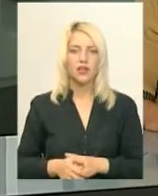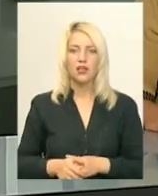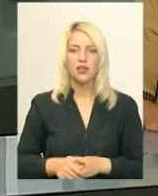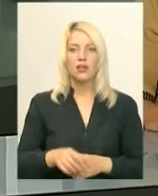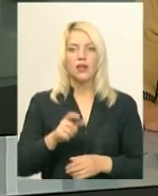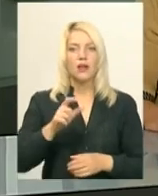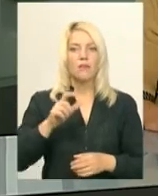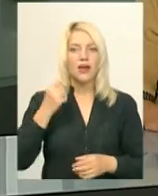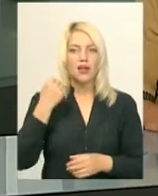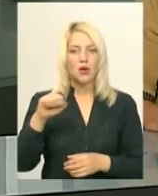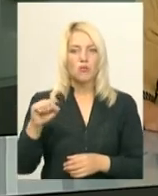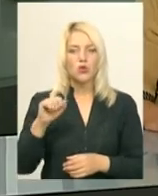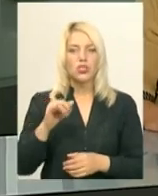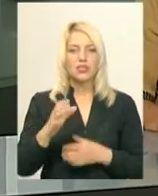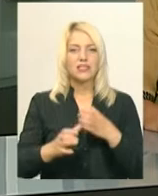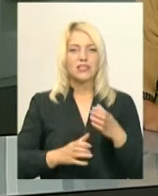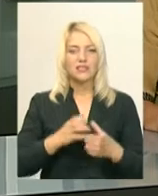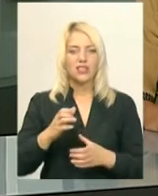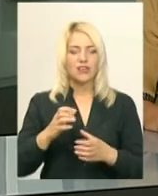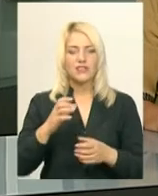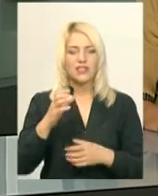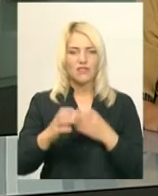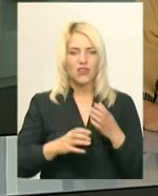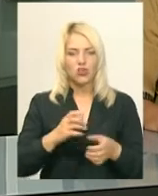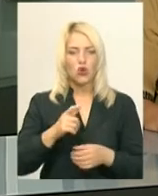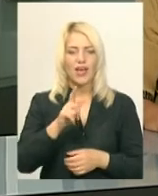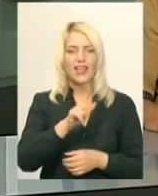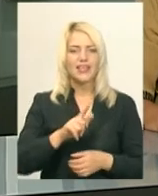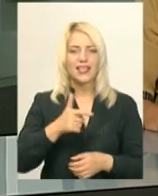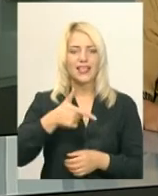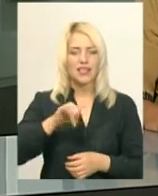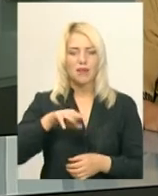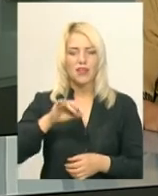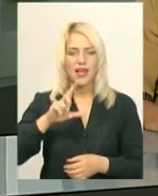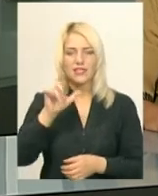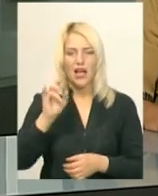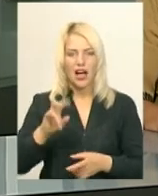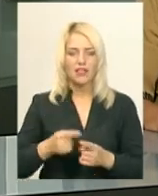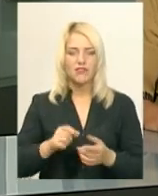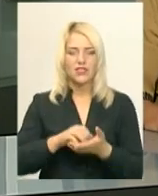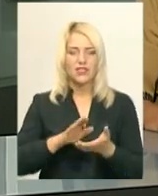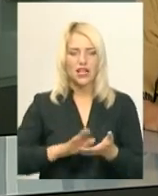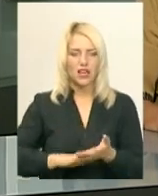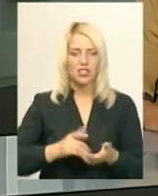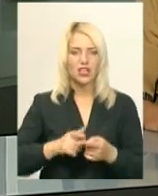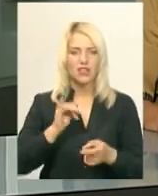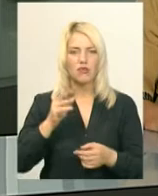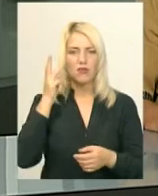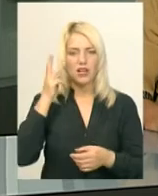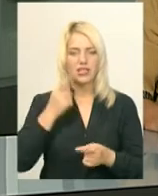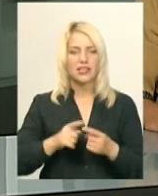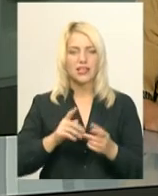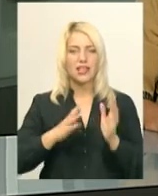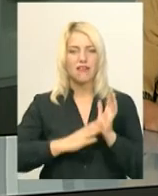Переможців та призерів Всесвітньої гімназіади відзначили у Хмельницькому з нагоди Дня фізкультури і спорту. Це 9 спортсменів в нашій